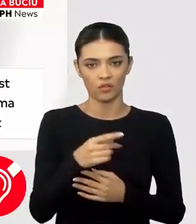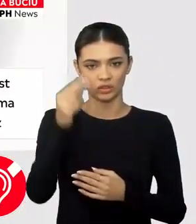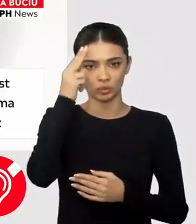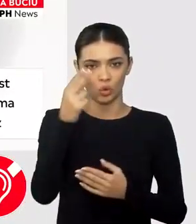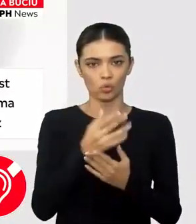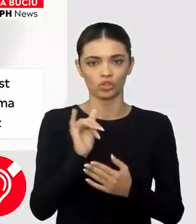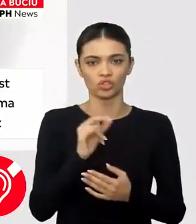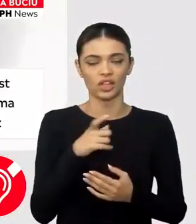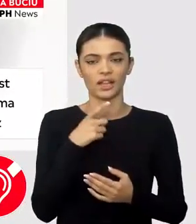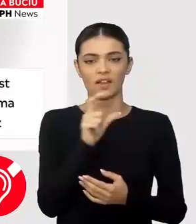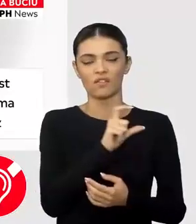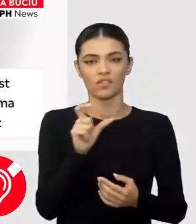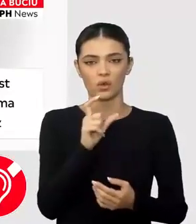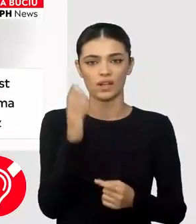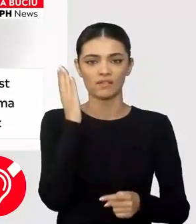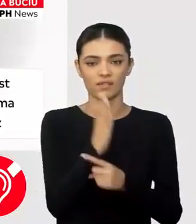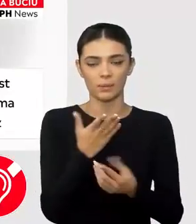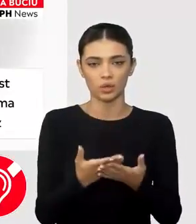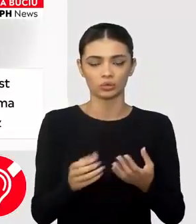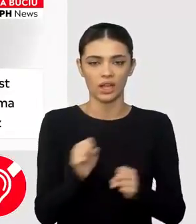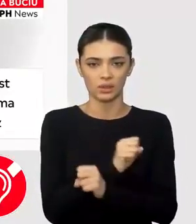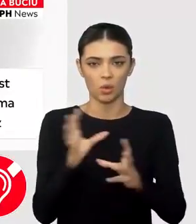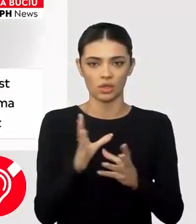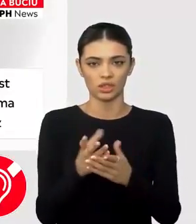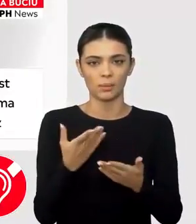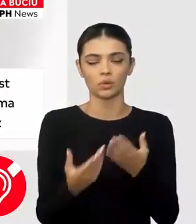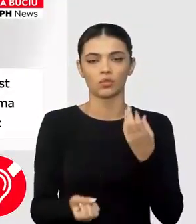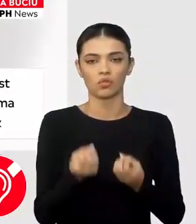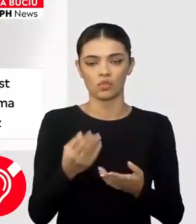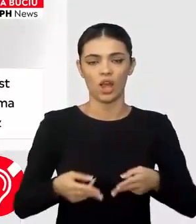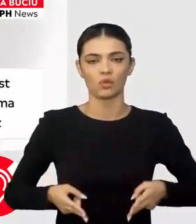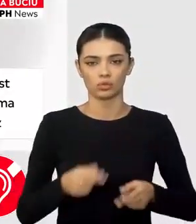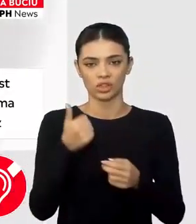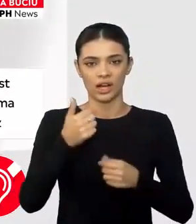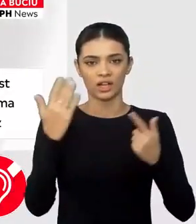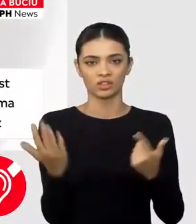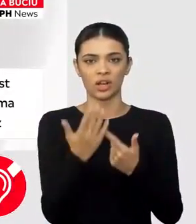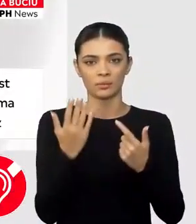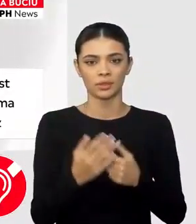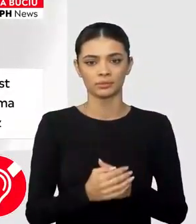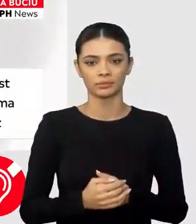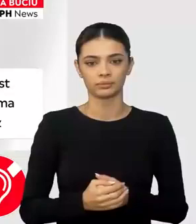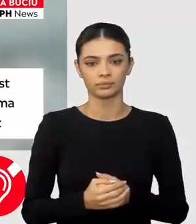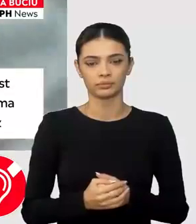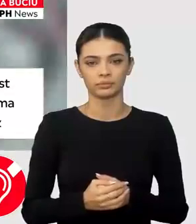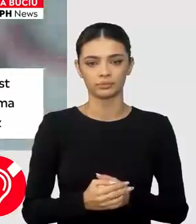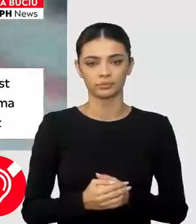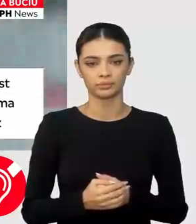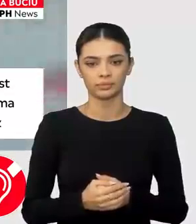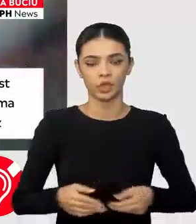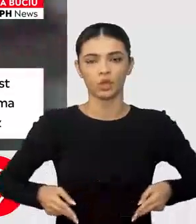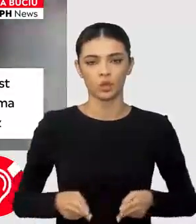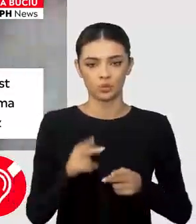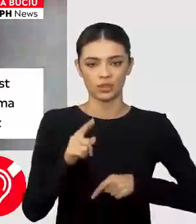cauza exactă a exploziei urmată de incendiu pe autostrada A7. Practic, magistrala de